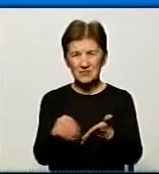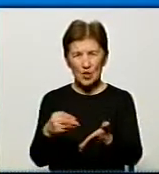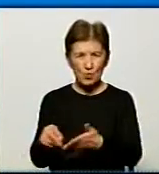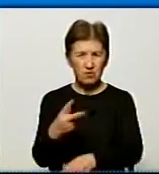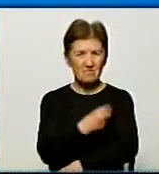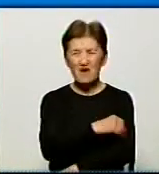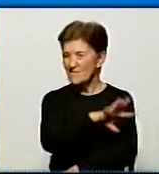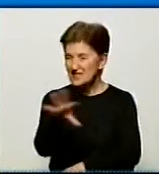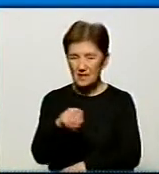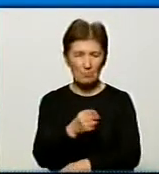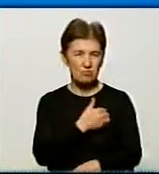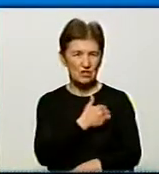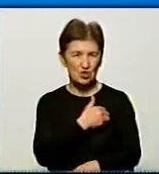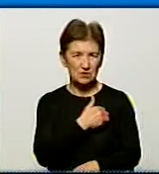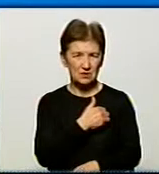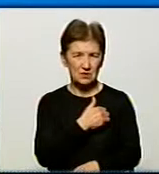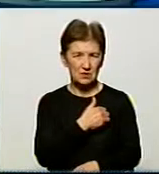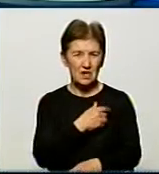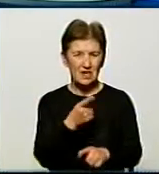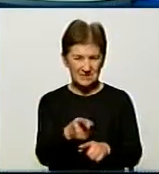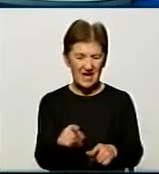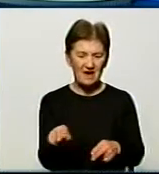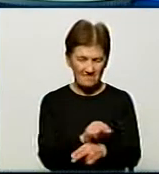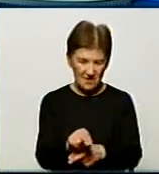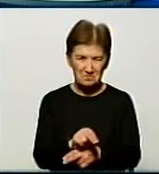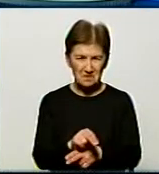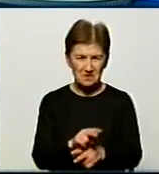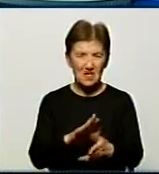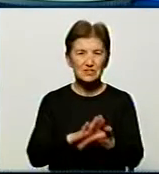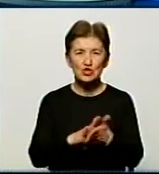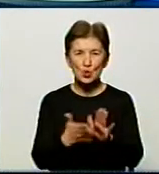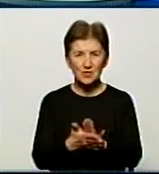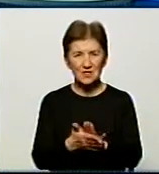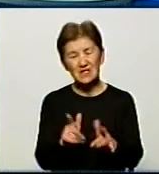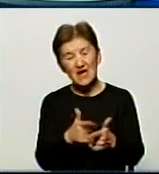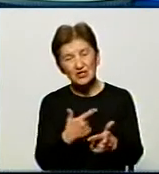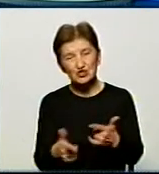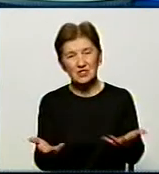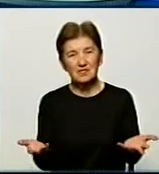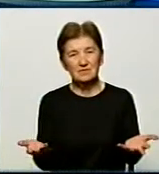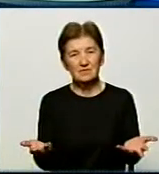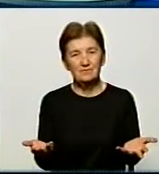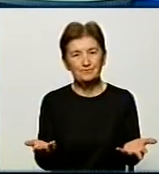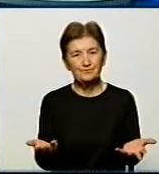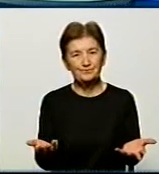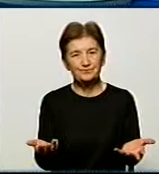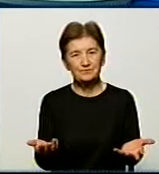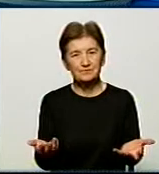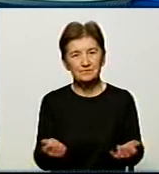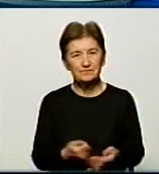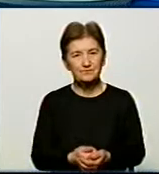всім бажаючим, це виправить ситуацію, чи ментальність тут все ж таки буде переважати?